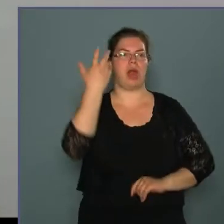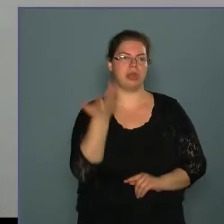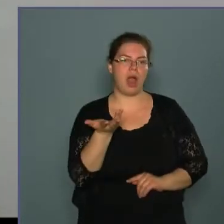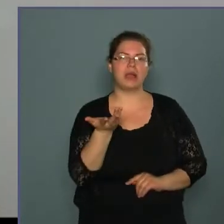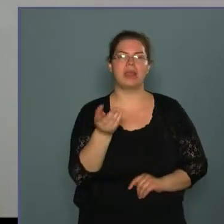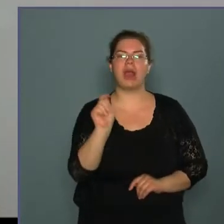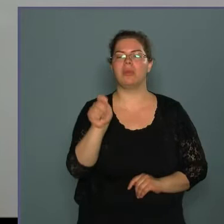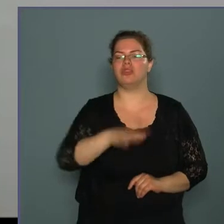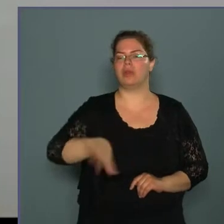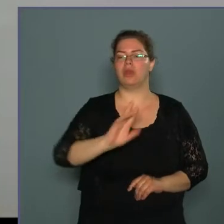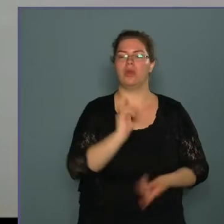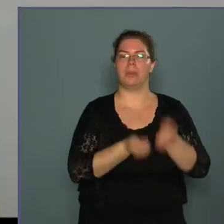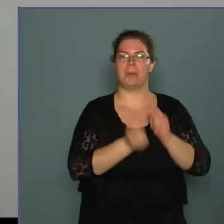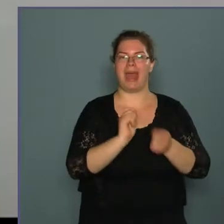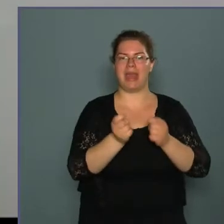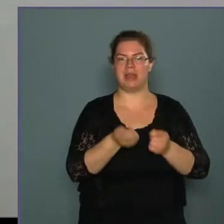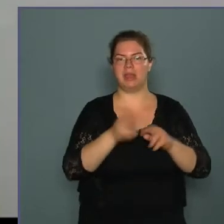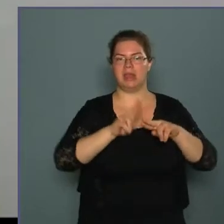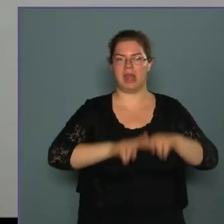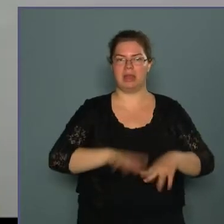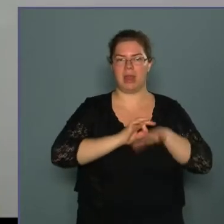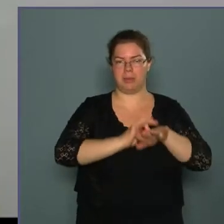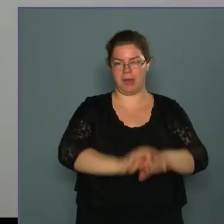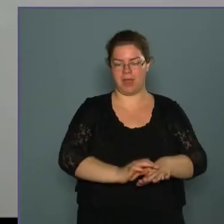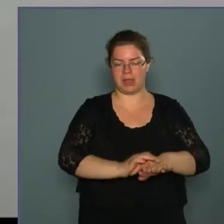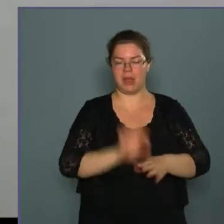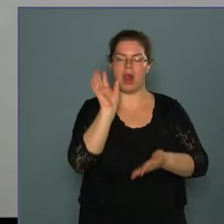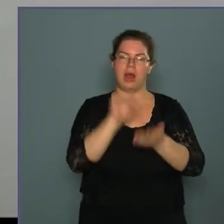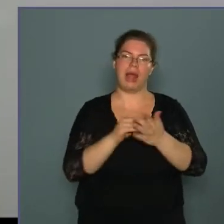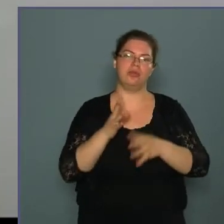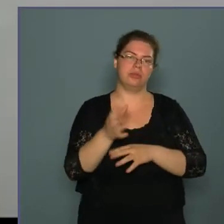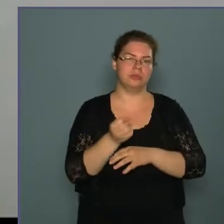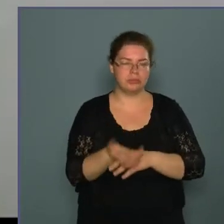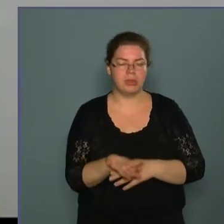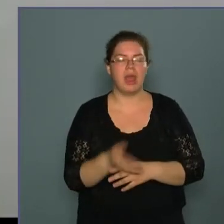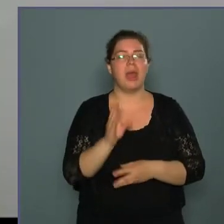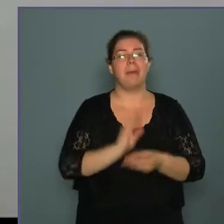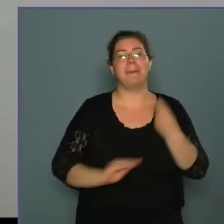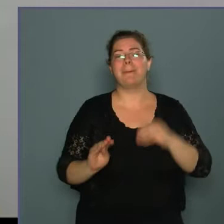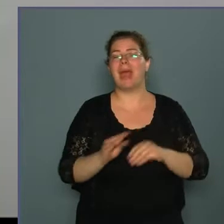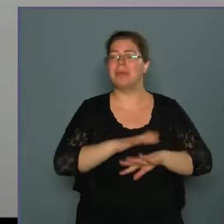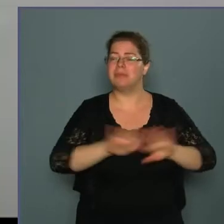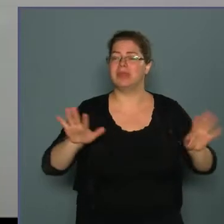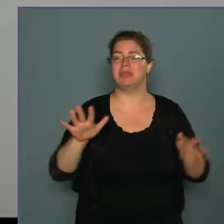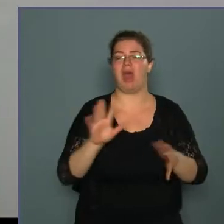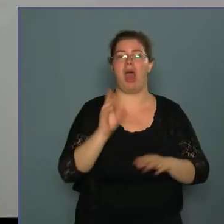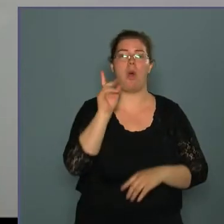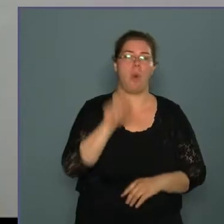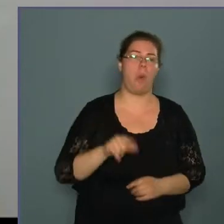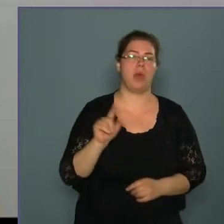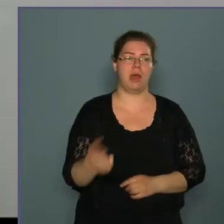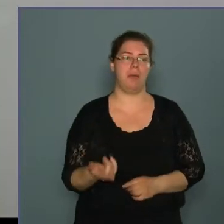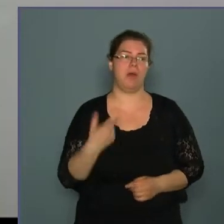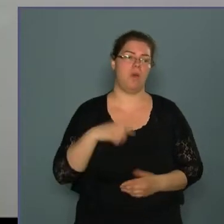képviselőtestület, hogy pályázati rendszert vezet be lakáshoz utás vonatkozásában, mert gyakorlatilag minden hónapban ült az